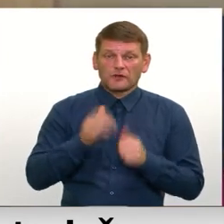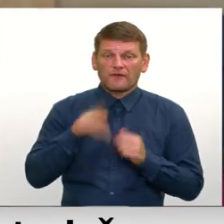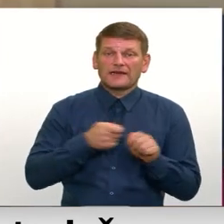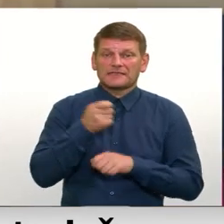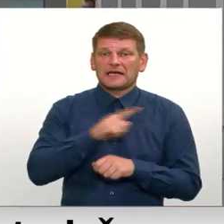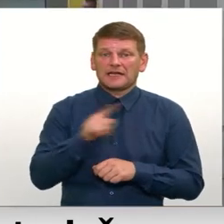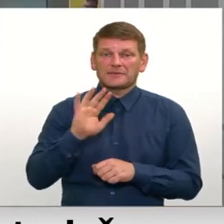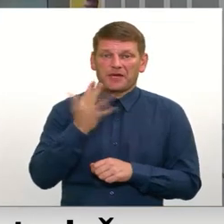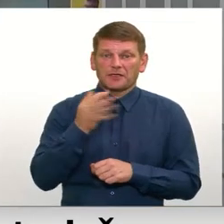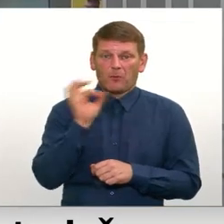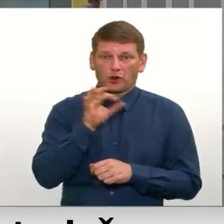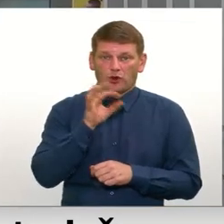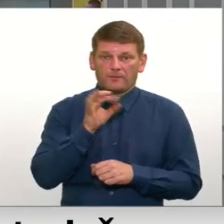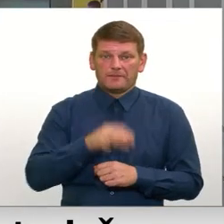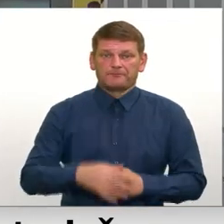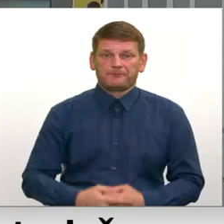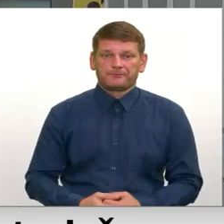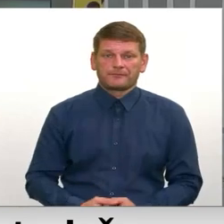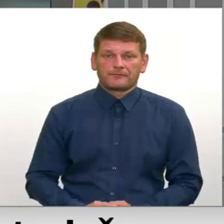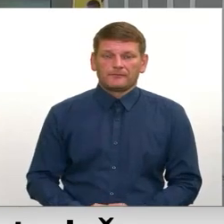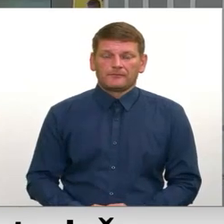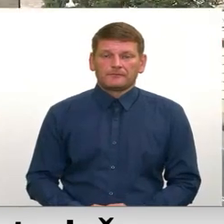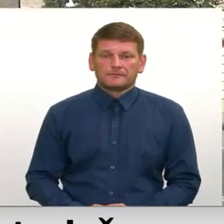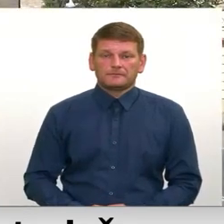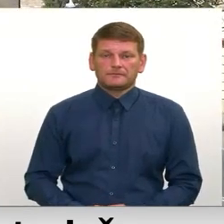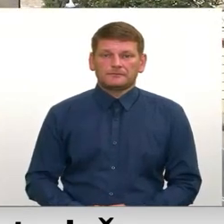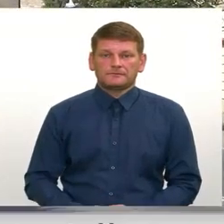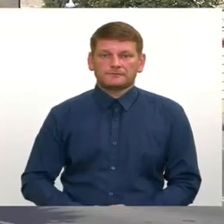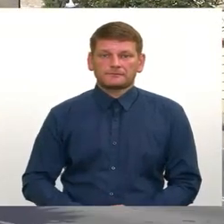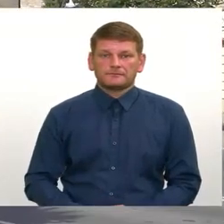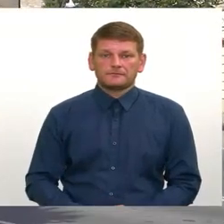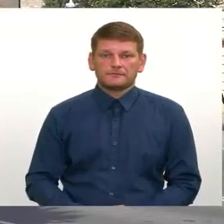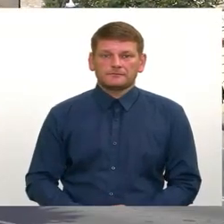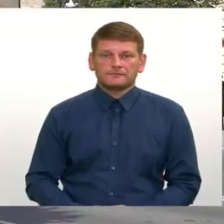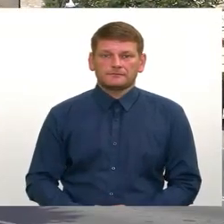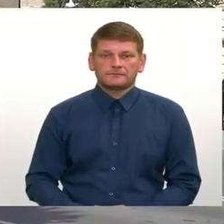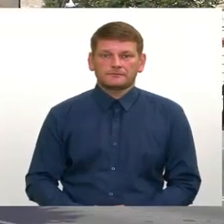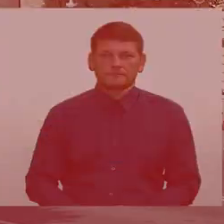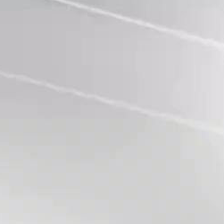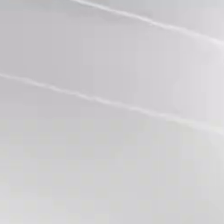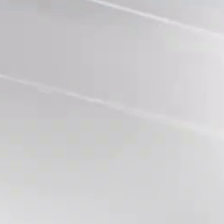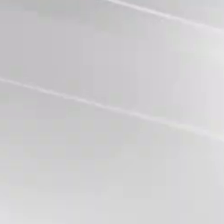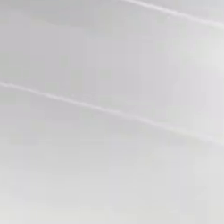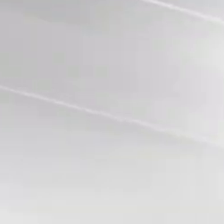oktobri. Dianā Bultiņa, Igors Paļažājevs, Mikos Andersons, Zemgals reģionālā televīzija.